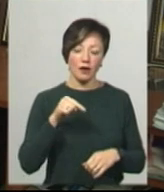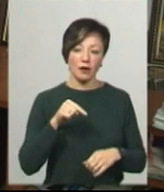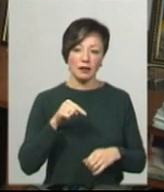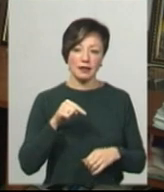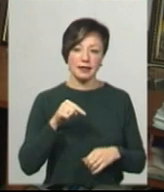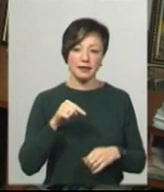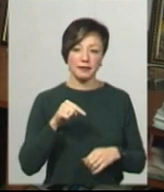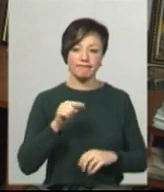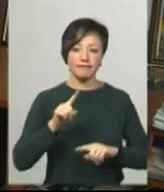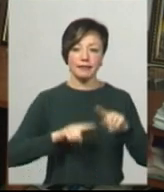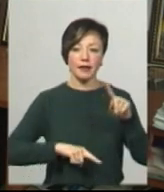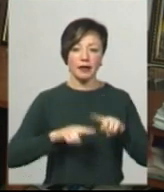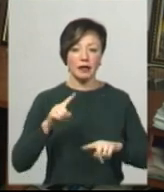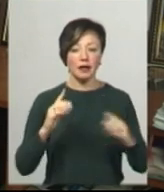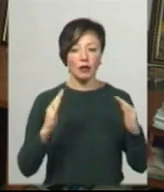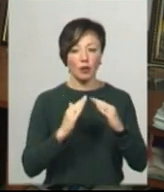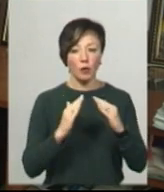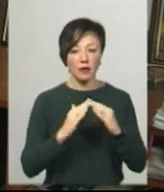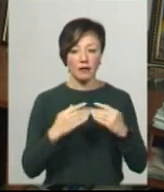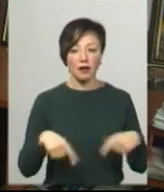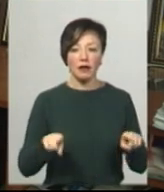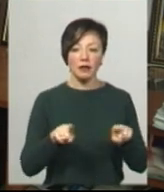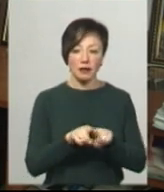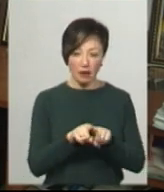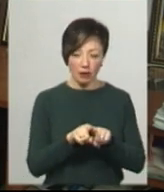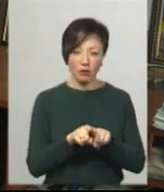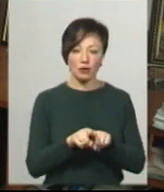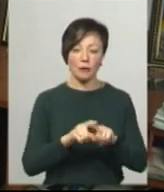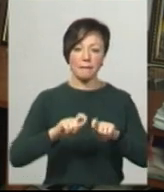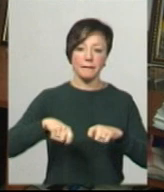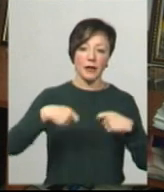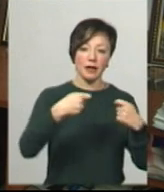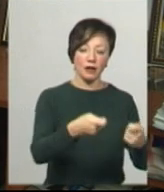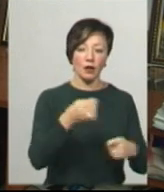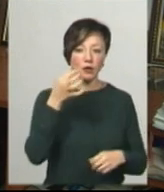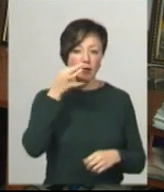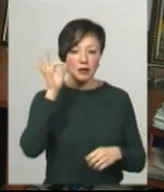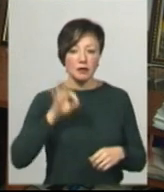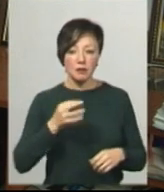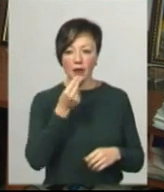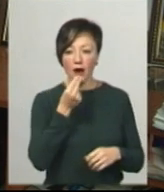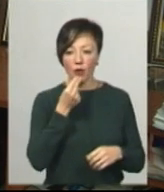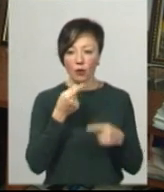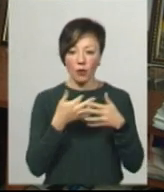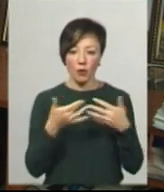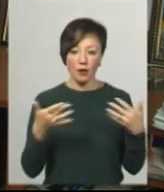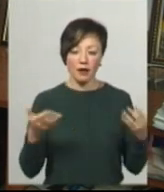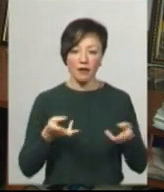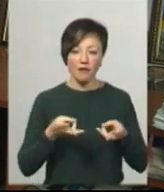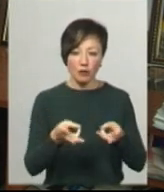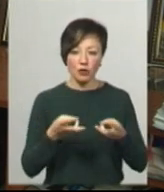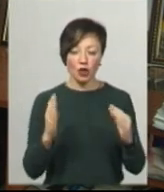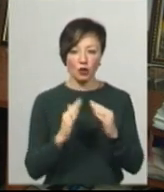рідна домівка. Також передаються смаколики, тобто різна випічка